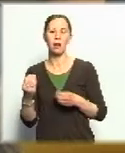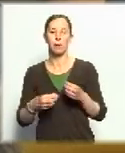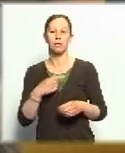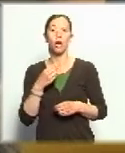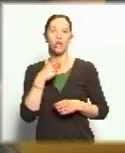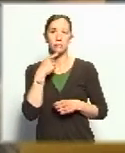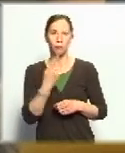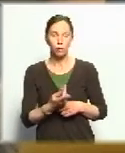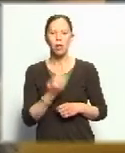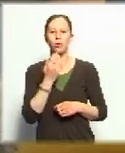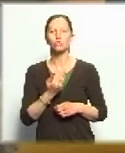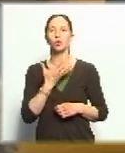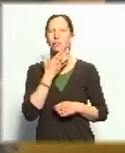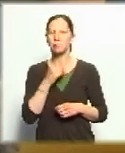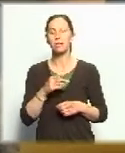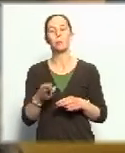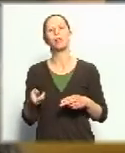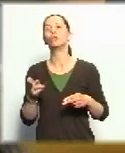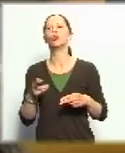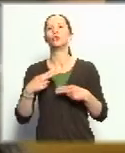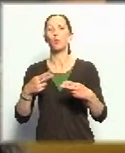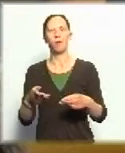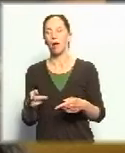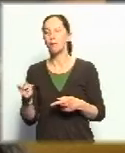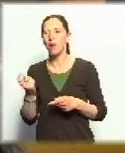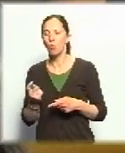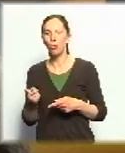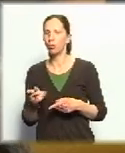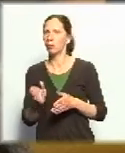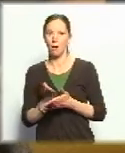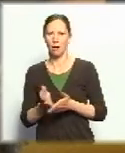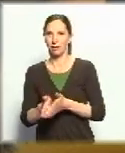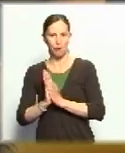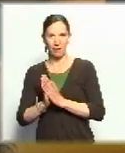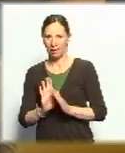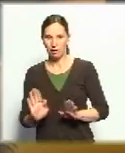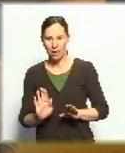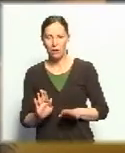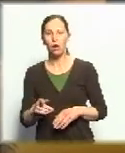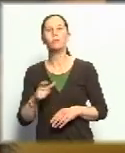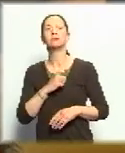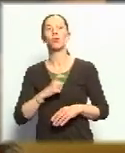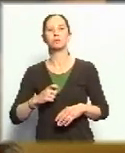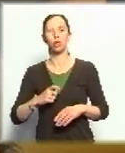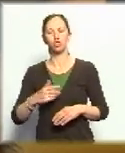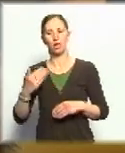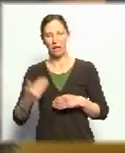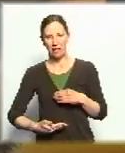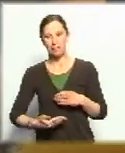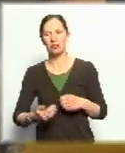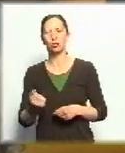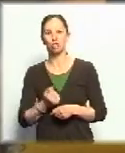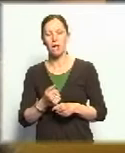továbbiakban belőlük nem kérnek. Azt mondták, eddig csinálták a szocialisták, amit csináltak, de most ideje